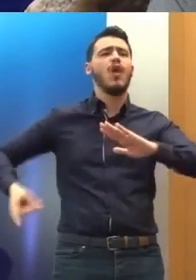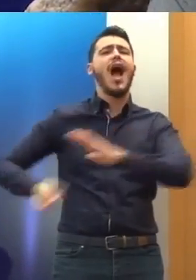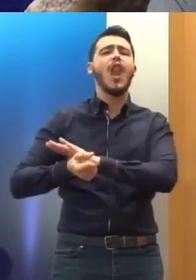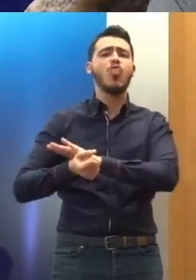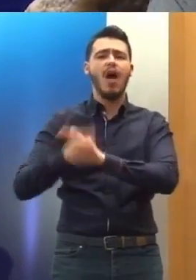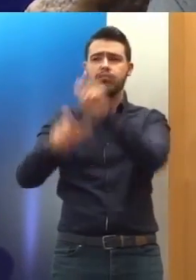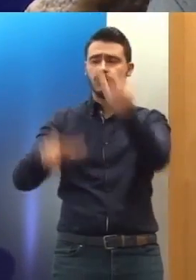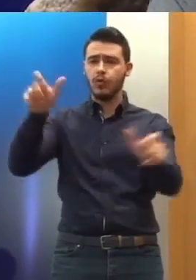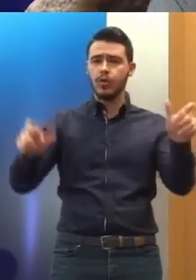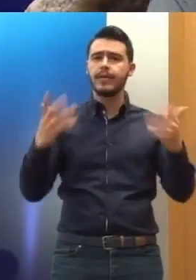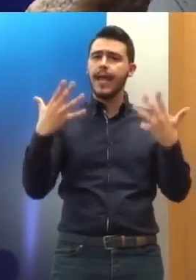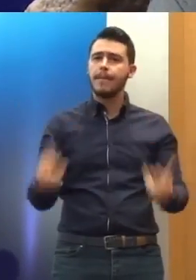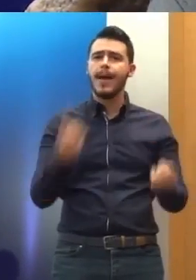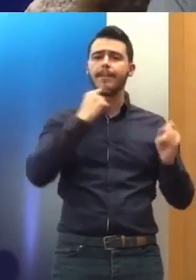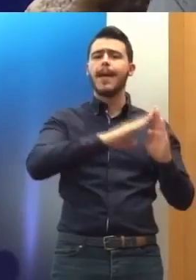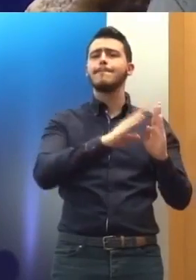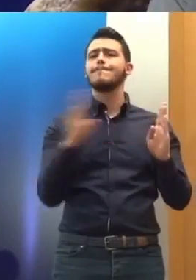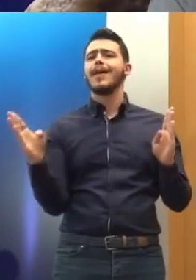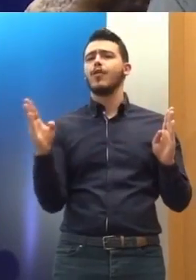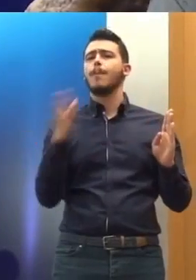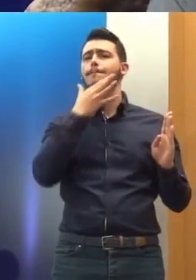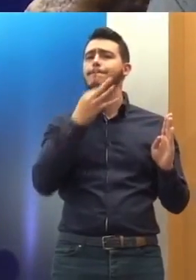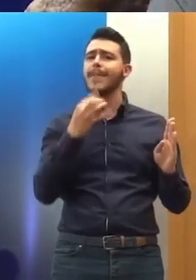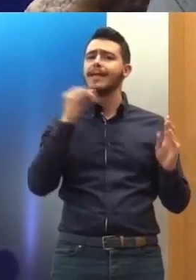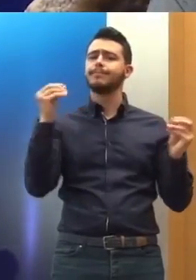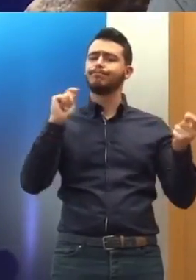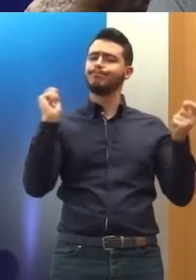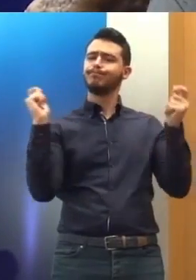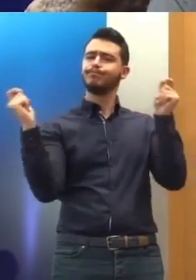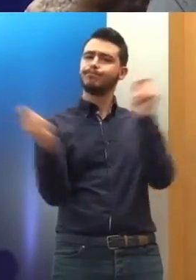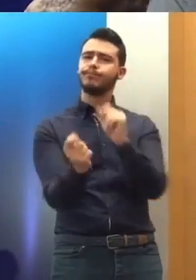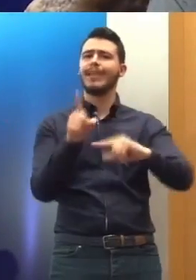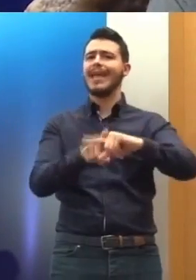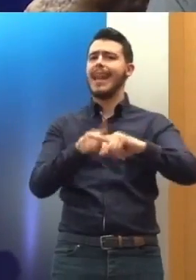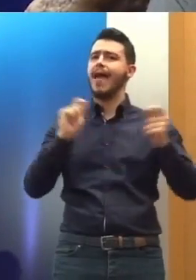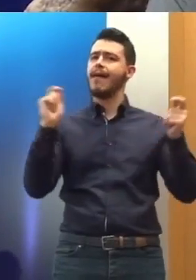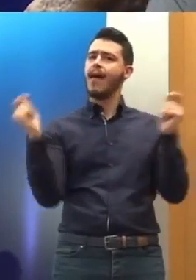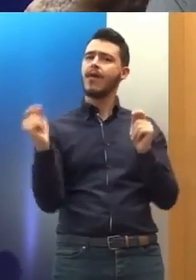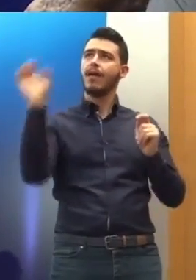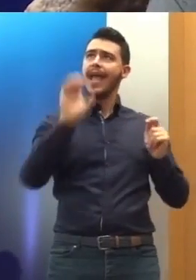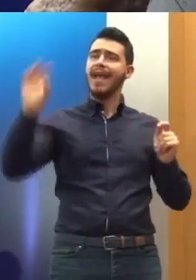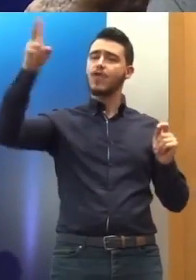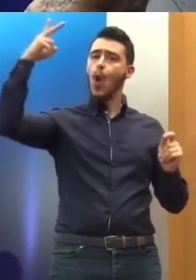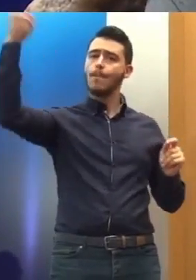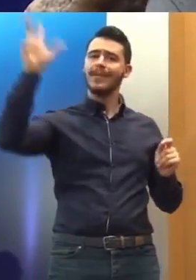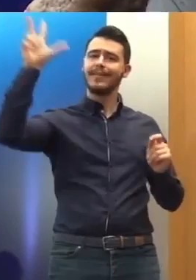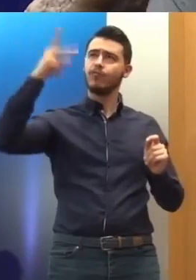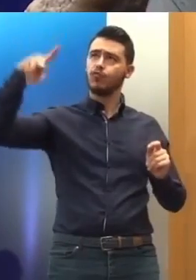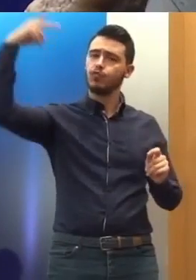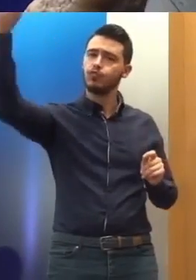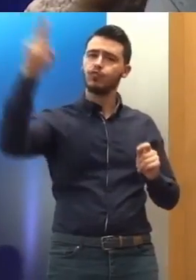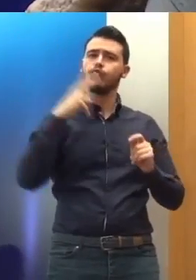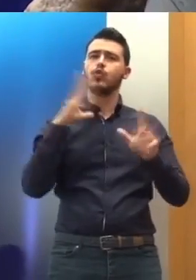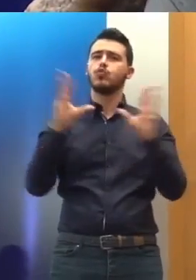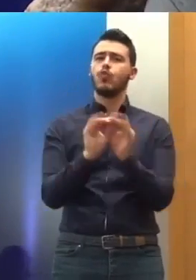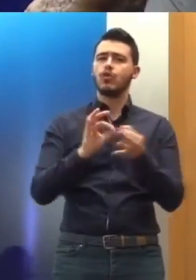θέλετε, μια περίοδος χάριτος για να προσαρμοστεί η χώρα με τα πρότυπα της Επιτροπής και του Συμβουλίου της Ευρώπης και κατά την οποία γίνονται